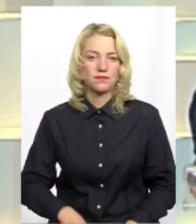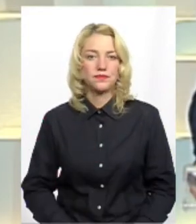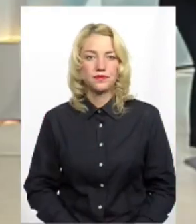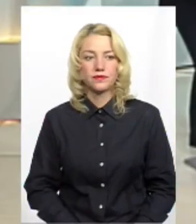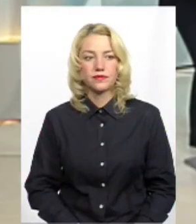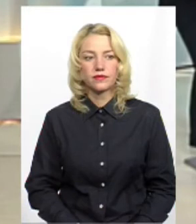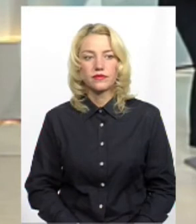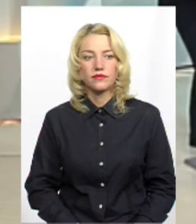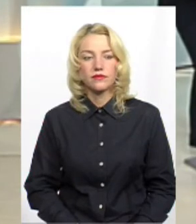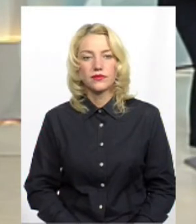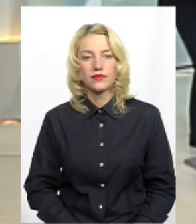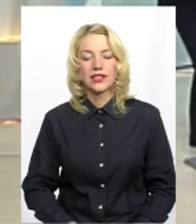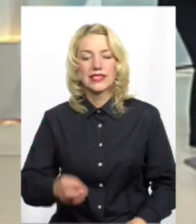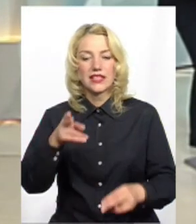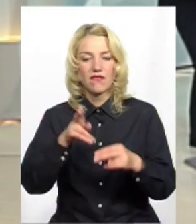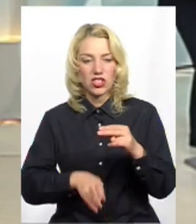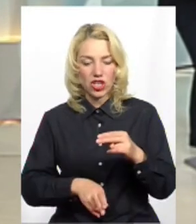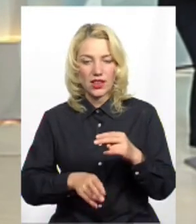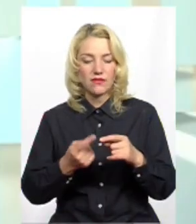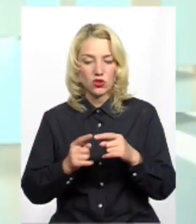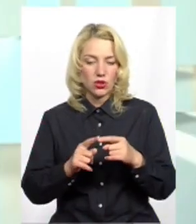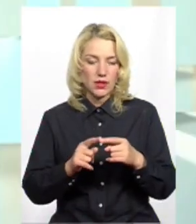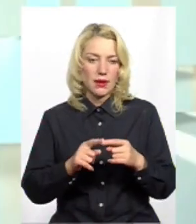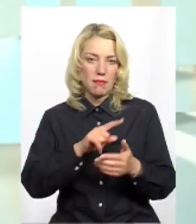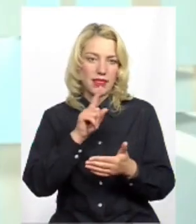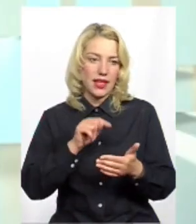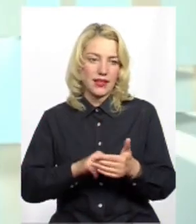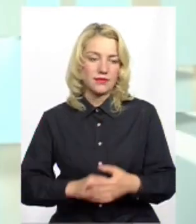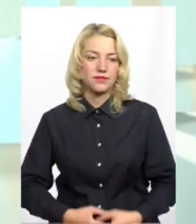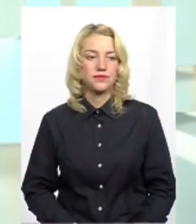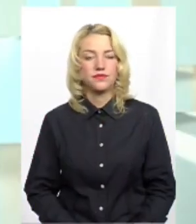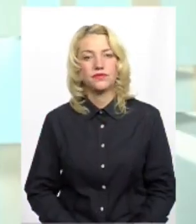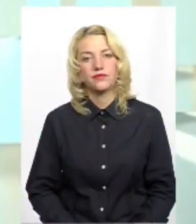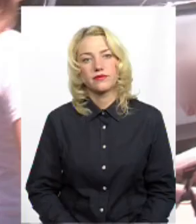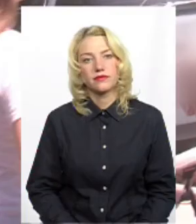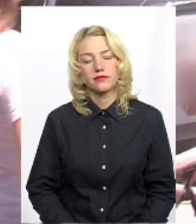Дякую. І завершальне в цьому блоці питання від жителів округу. Прошу.